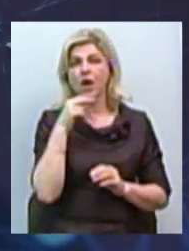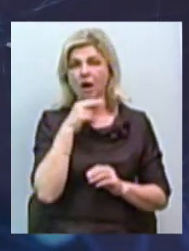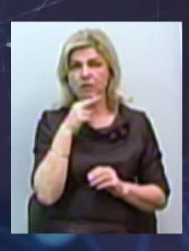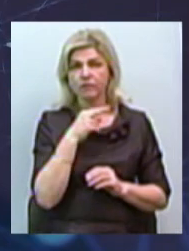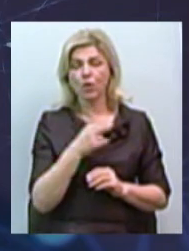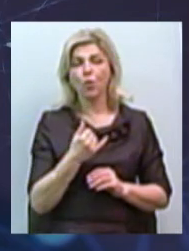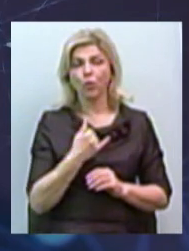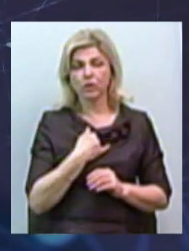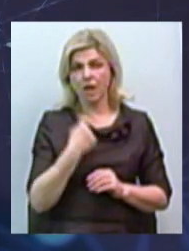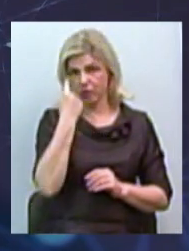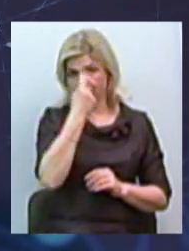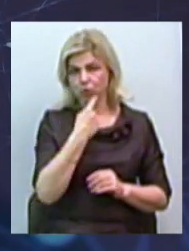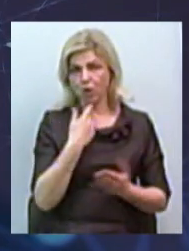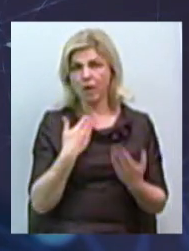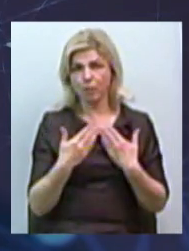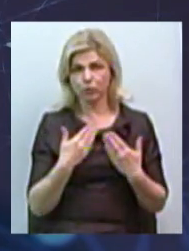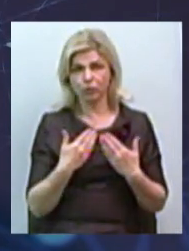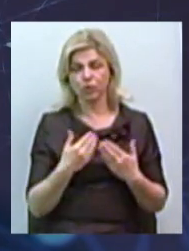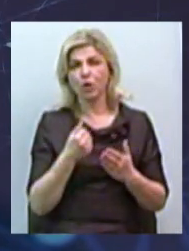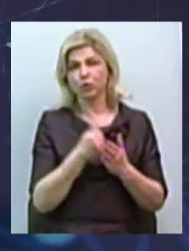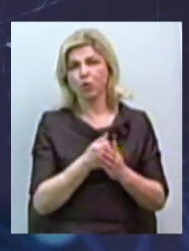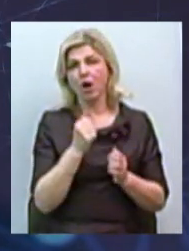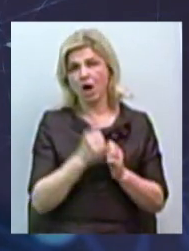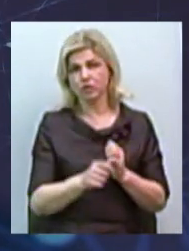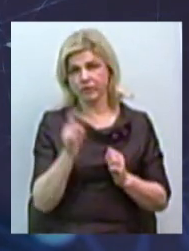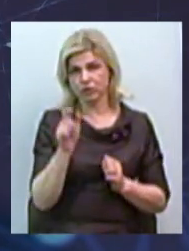індивідуальний підход к людям. Для кожного пацієнта?